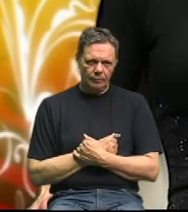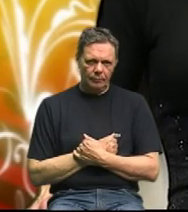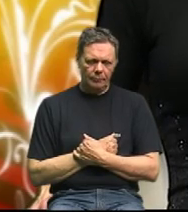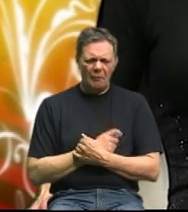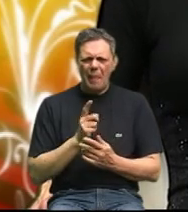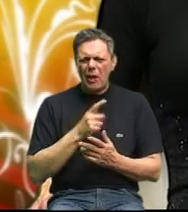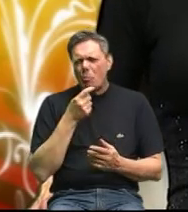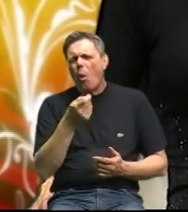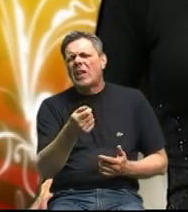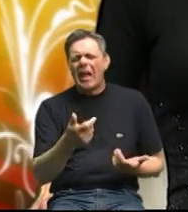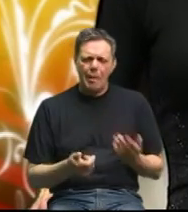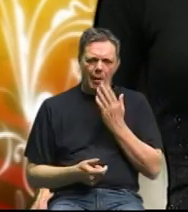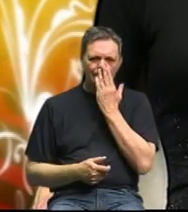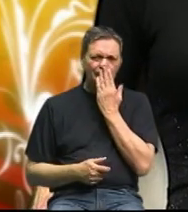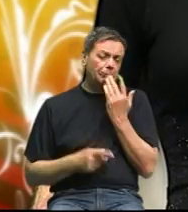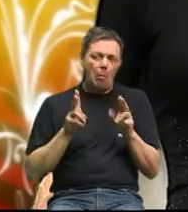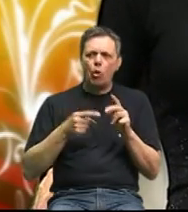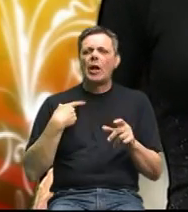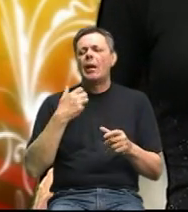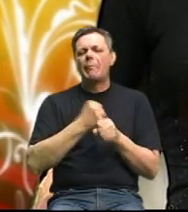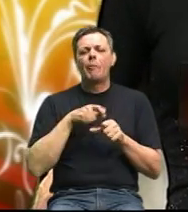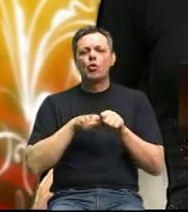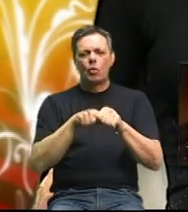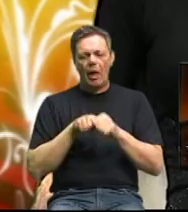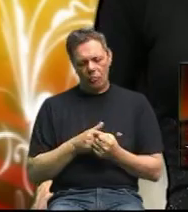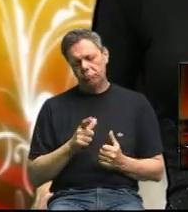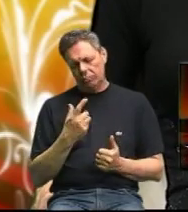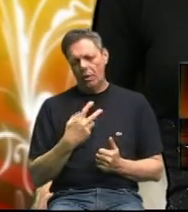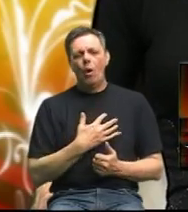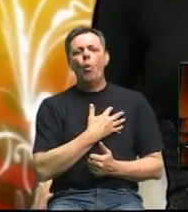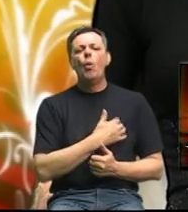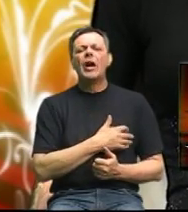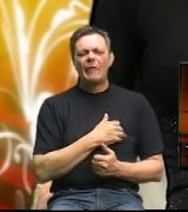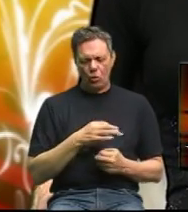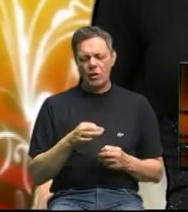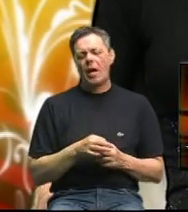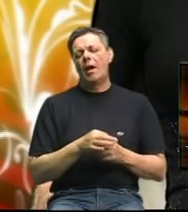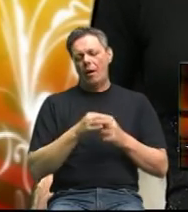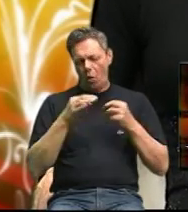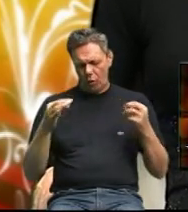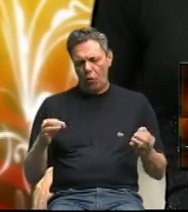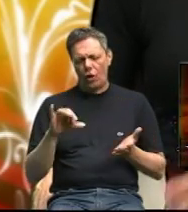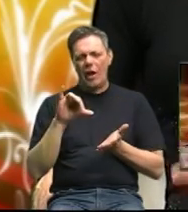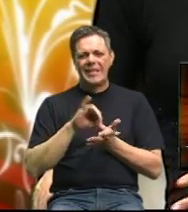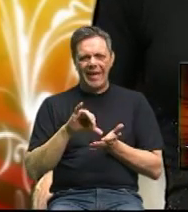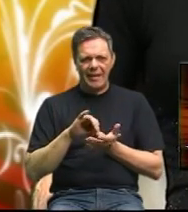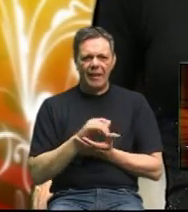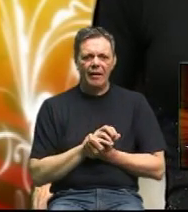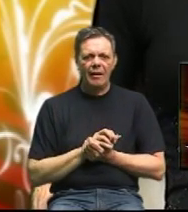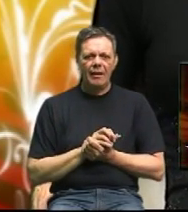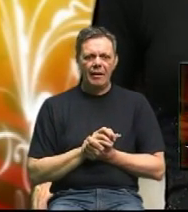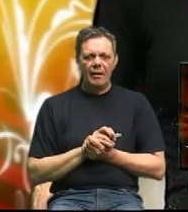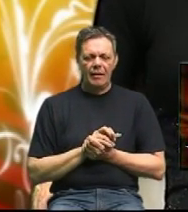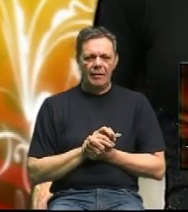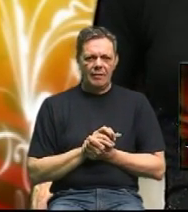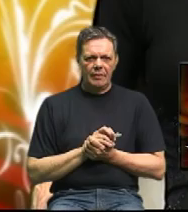plan pa da budemo i suradne da u Hrvatskoj se otvorila sad centra centro a centar ano